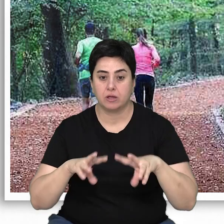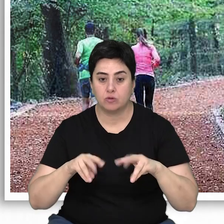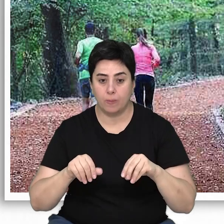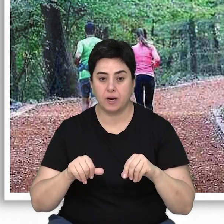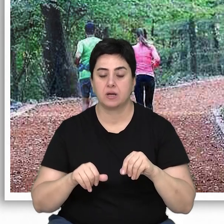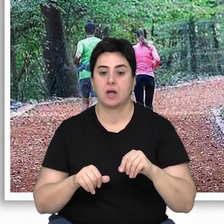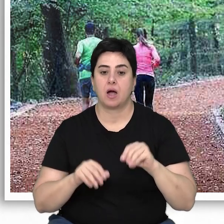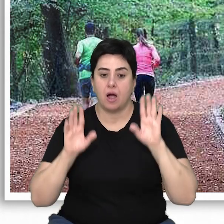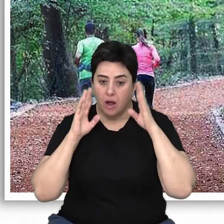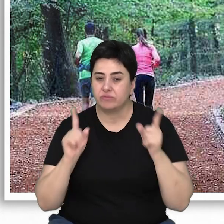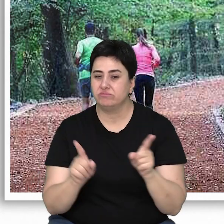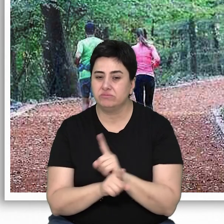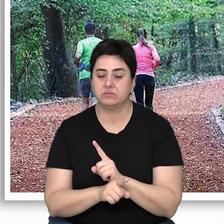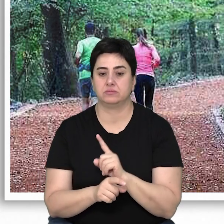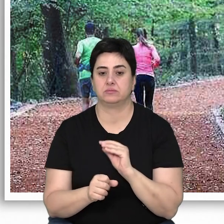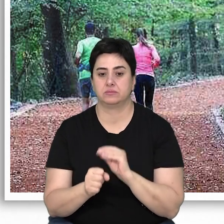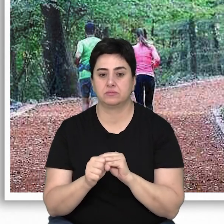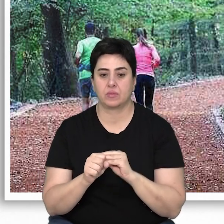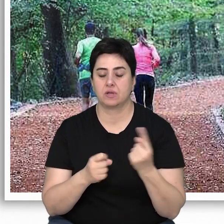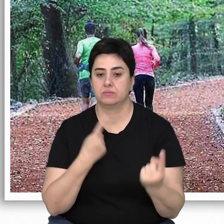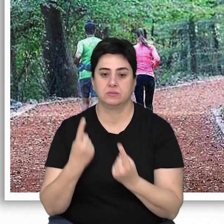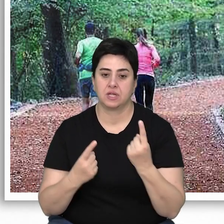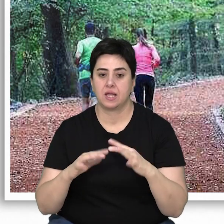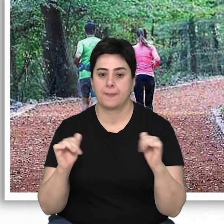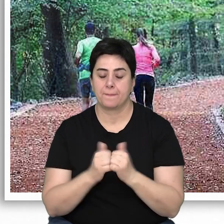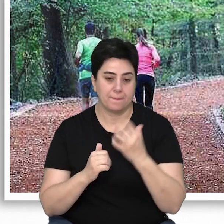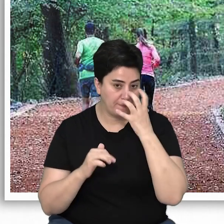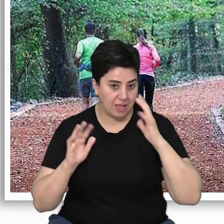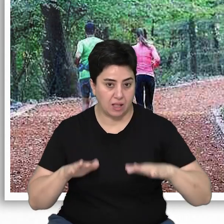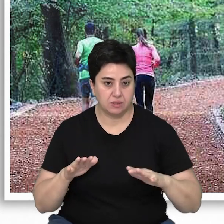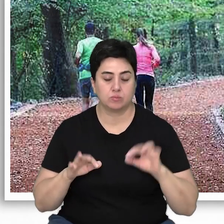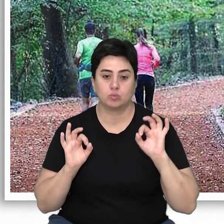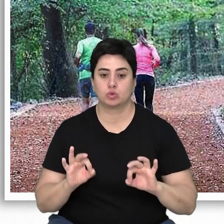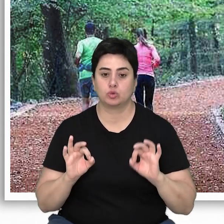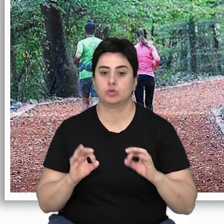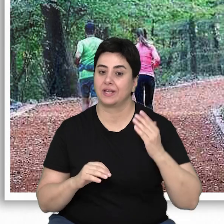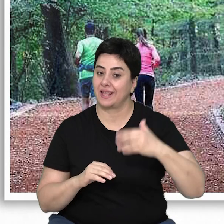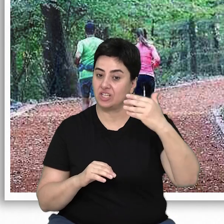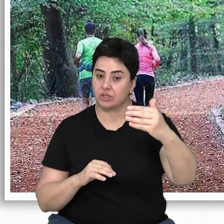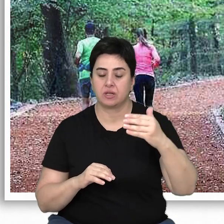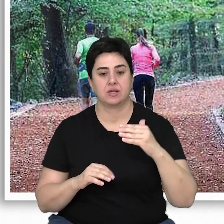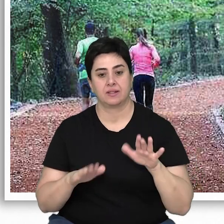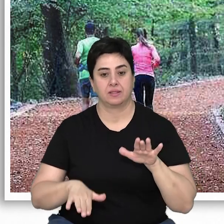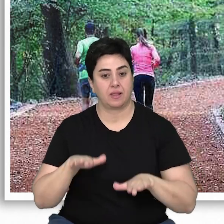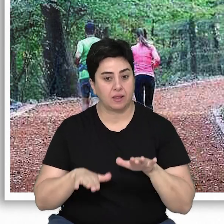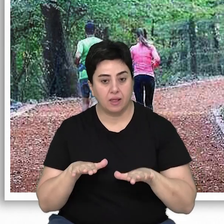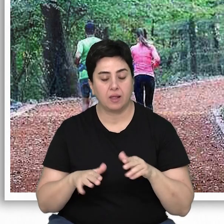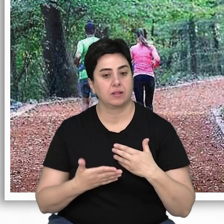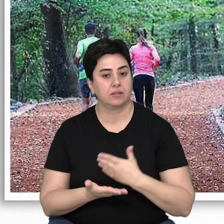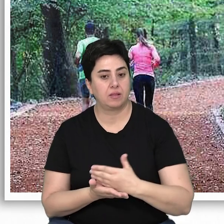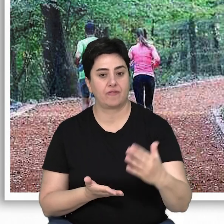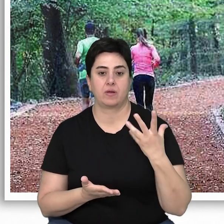toprak, yaban hayatıyla ilgili çok yönlü işlev ve beklentilerin bugün ve gelecekte dengeli ve